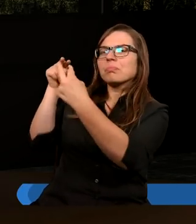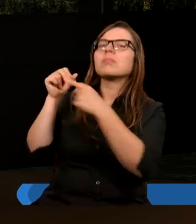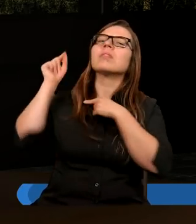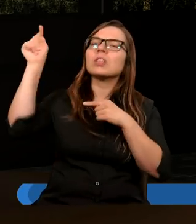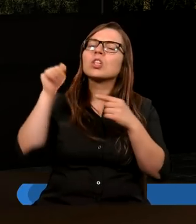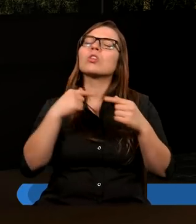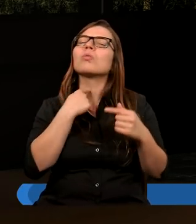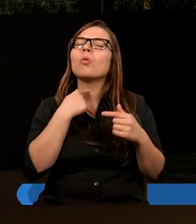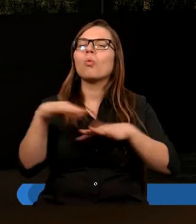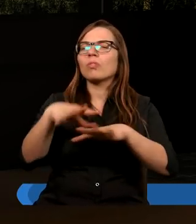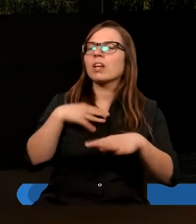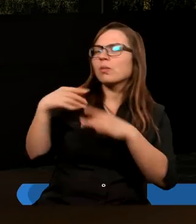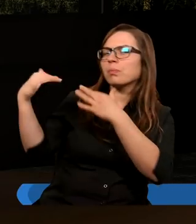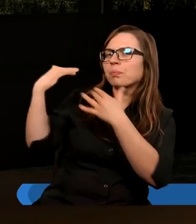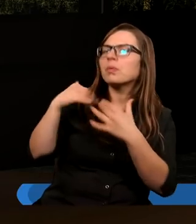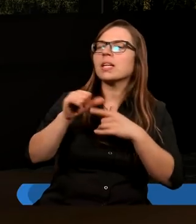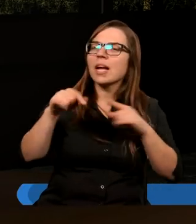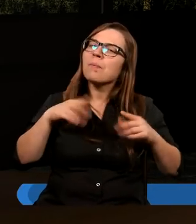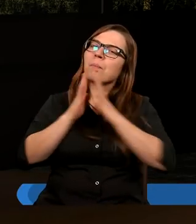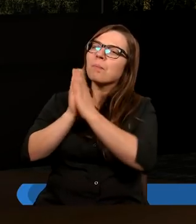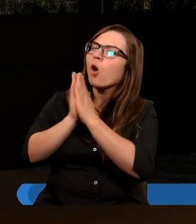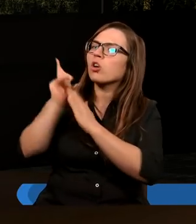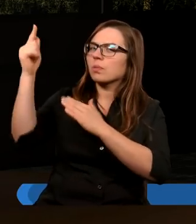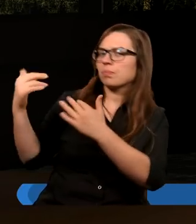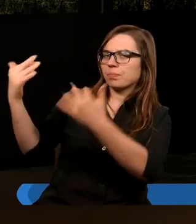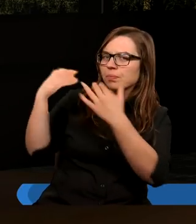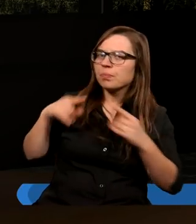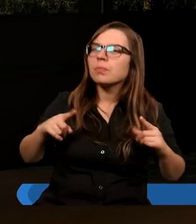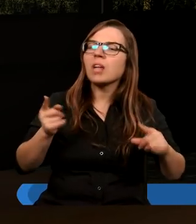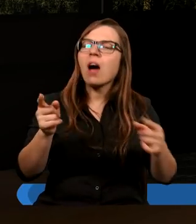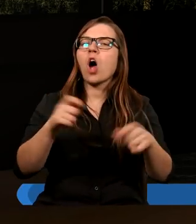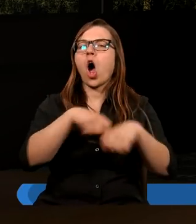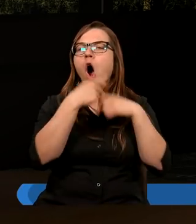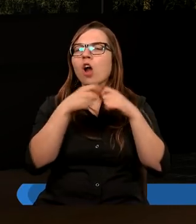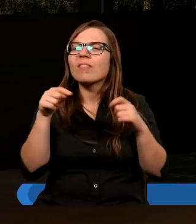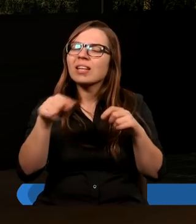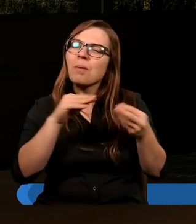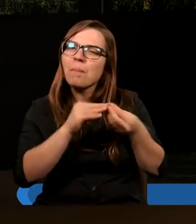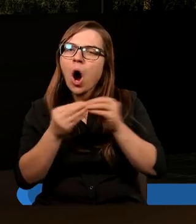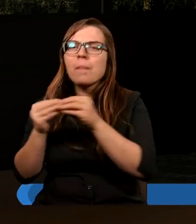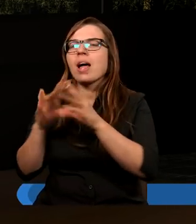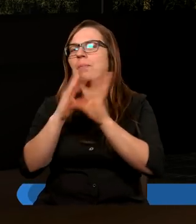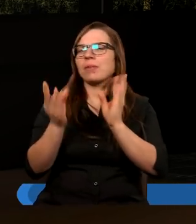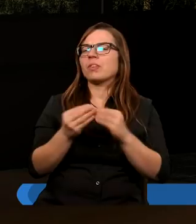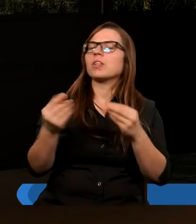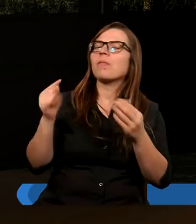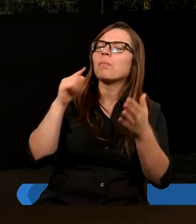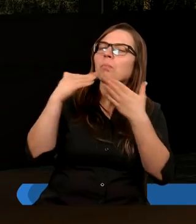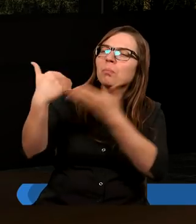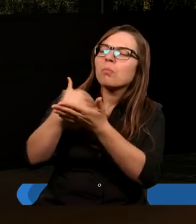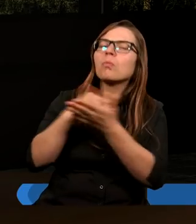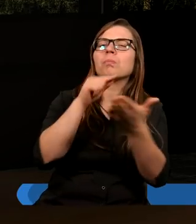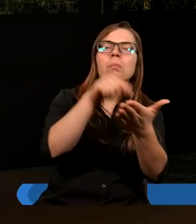Ducha Świętego, którego prosimy, aby rozwiązywał problemy, aby wskazywał,